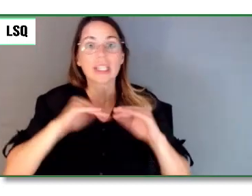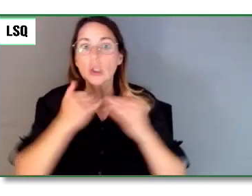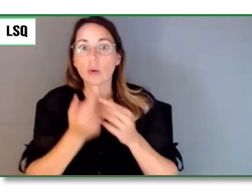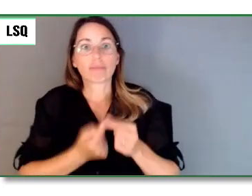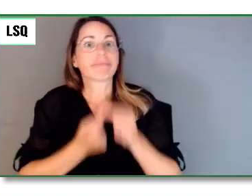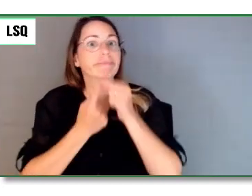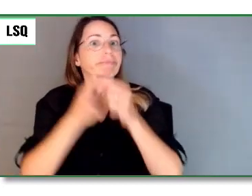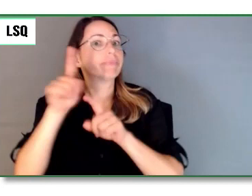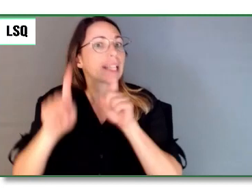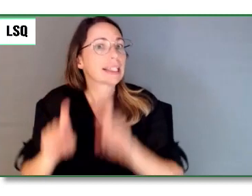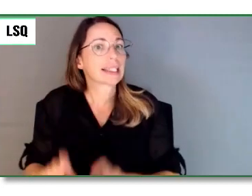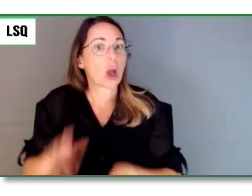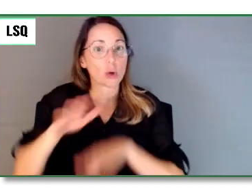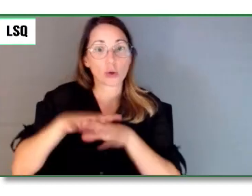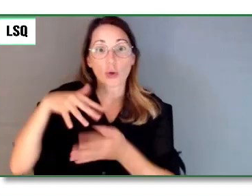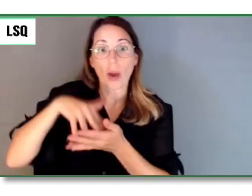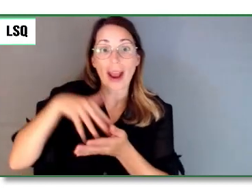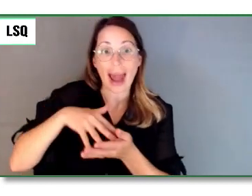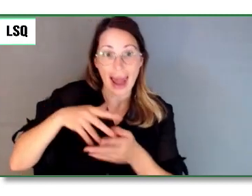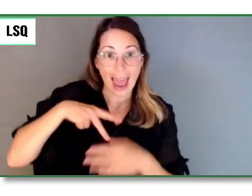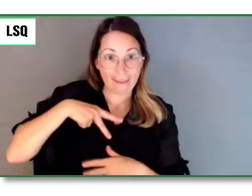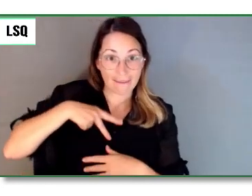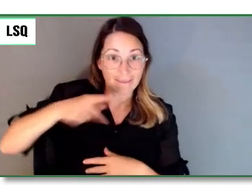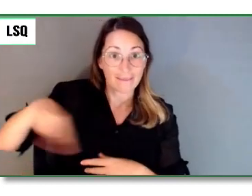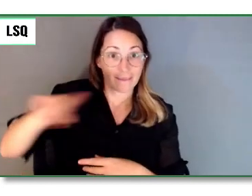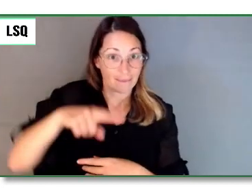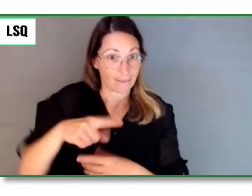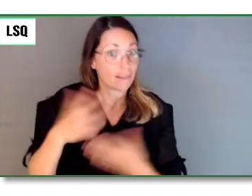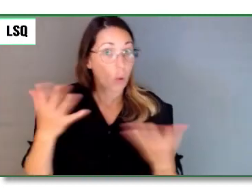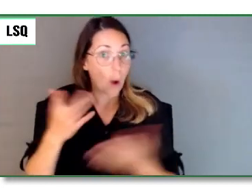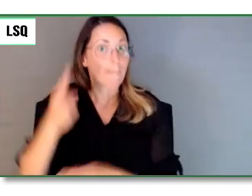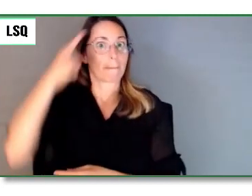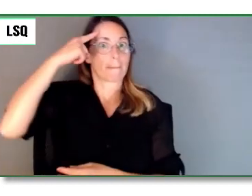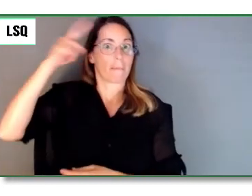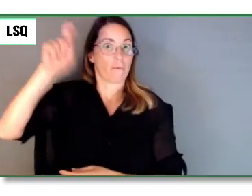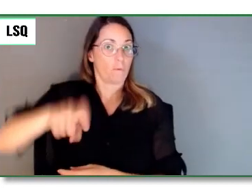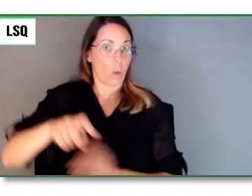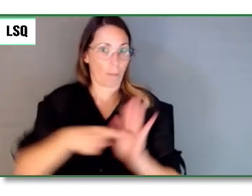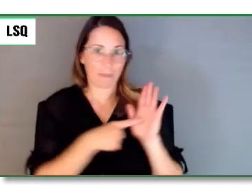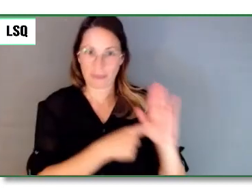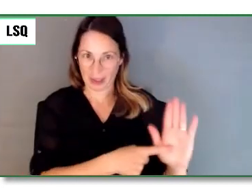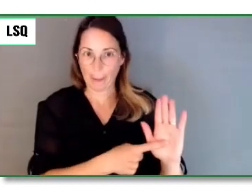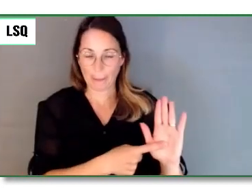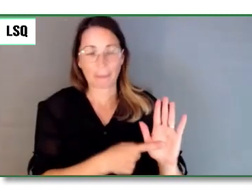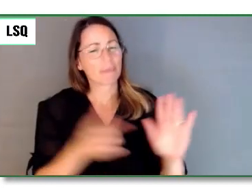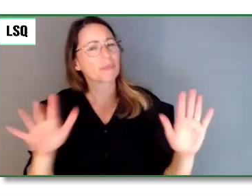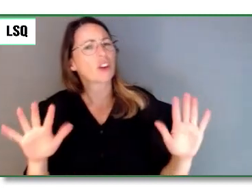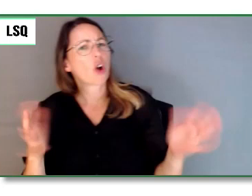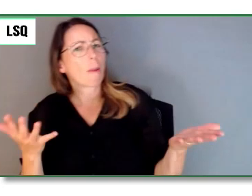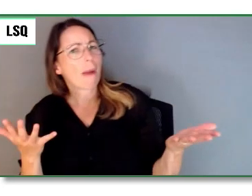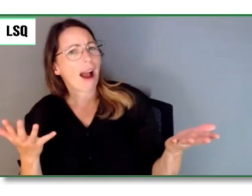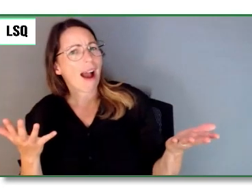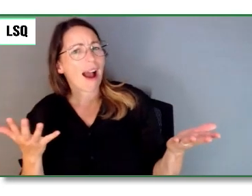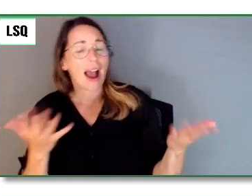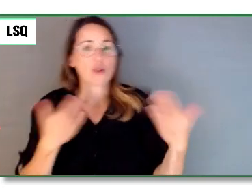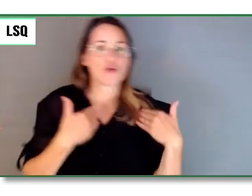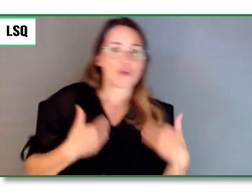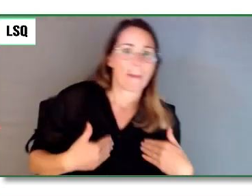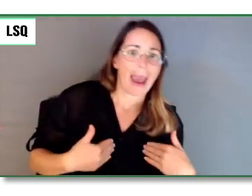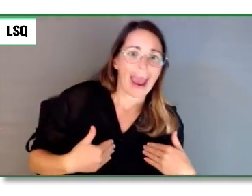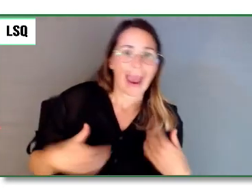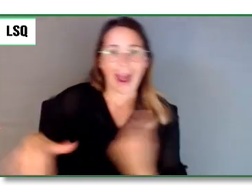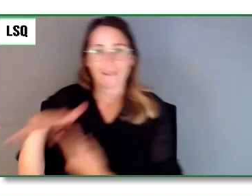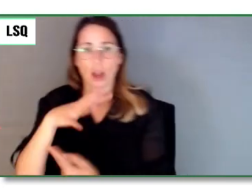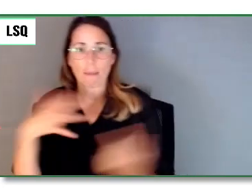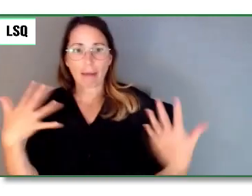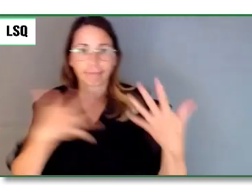comment les relations entre les humains et leur environnement reflètent-elles et façonnent-elles la littérature sur le paysage, l'environnement et l'Ouest, comment